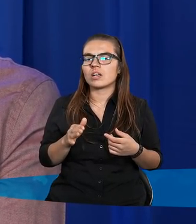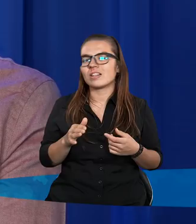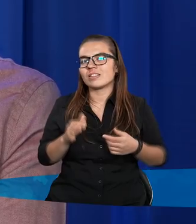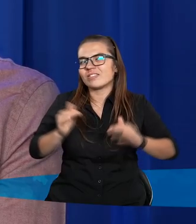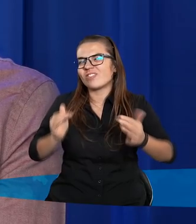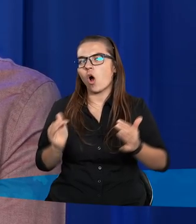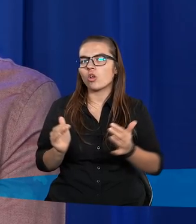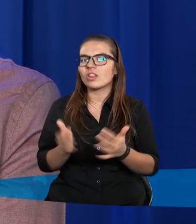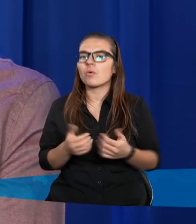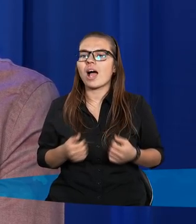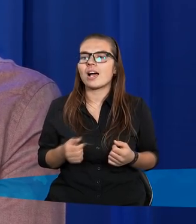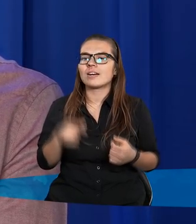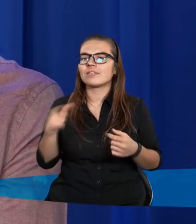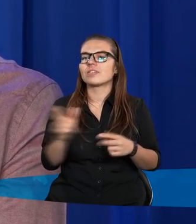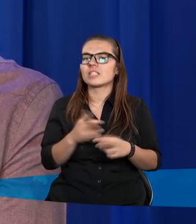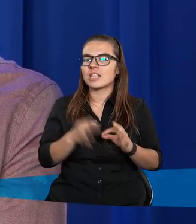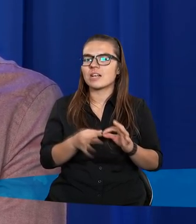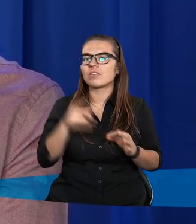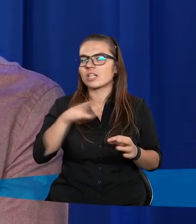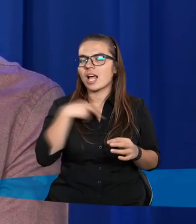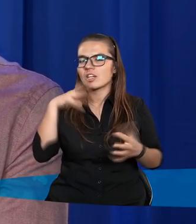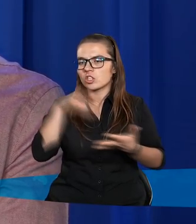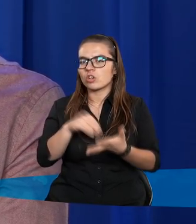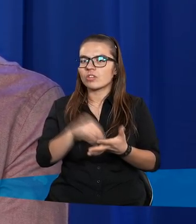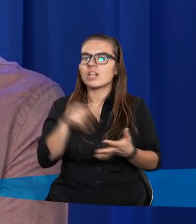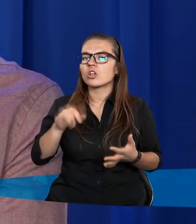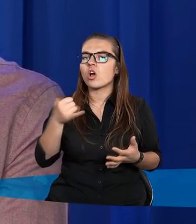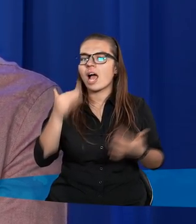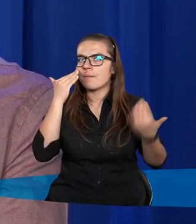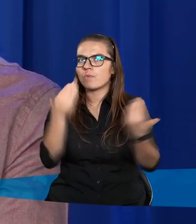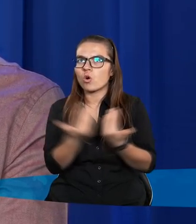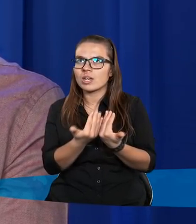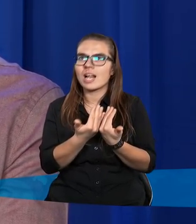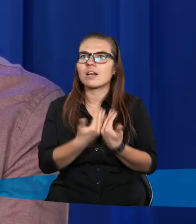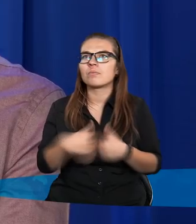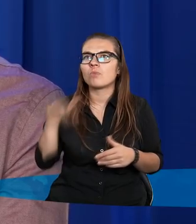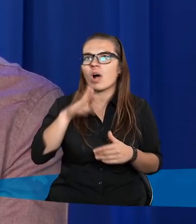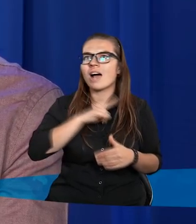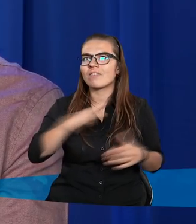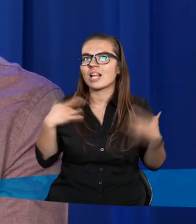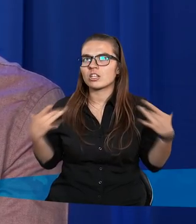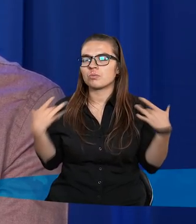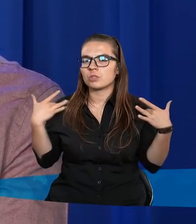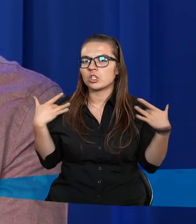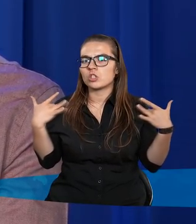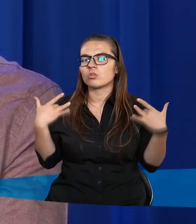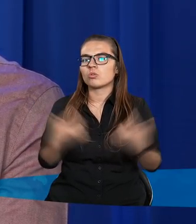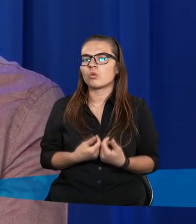wątła. I wtedy nasze doświadczenie, to jak poznaliśmy Boga w naszym życiu.